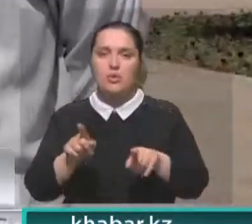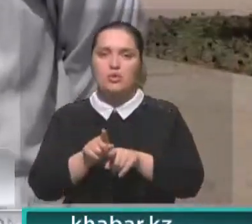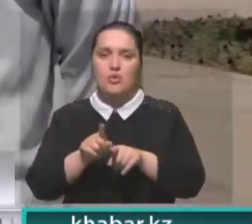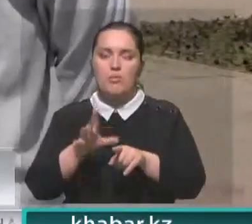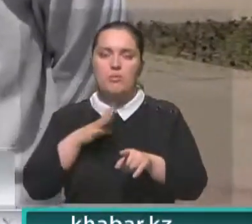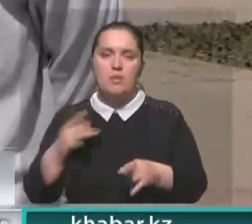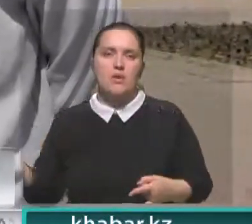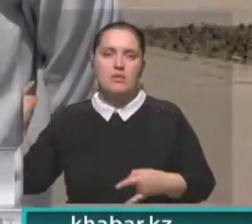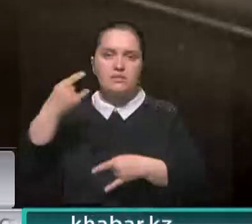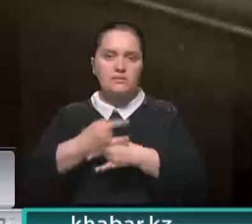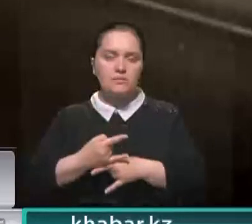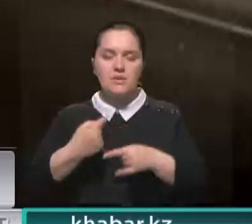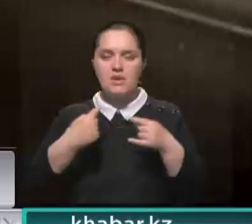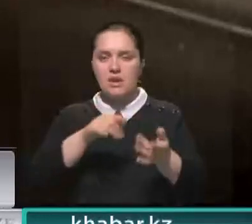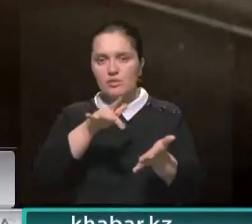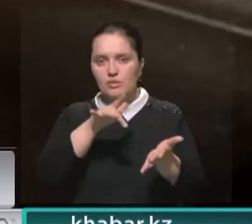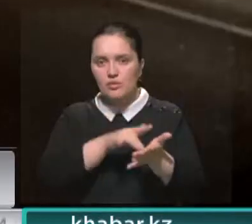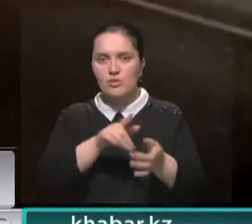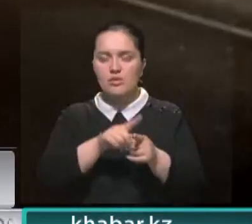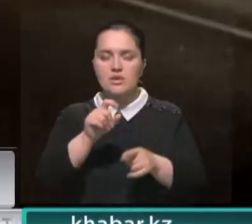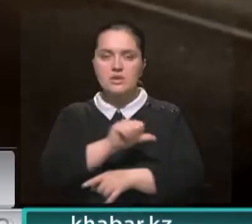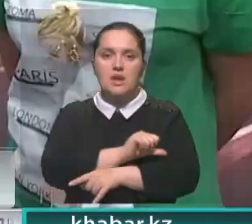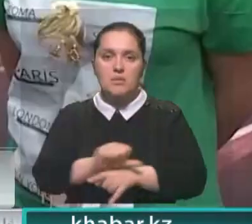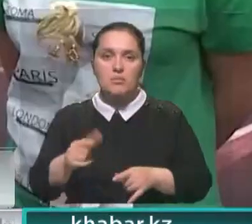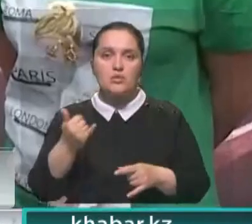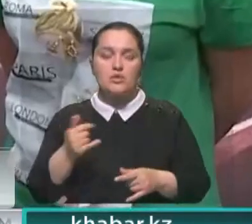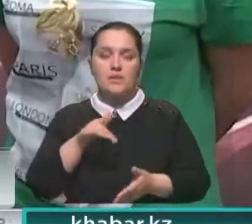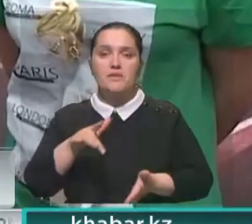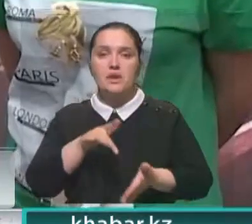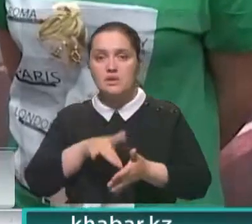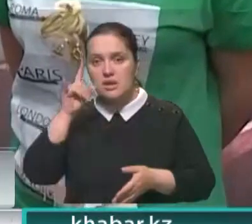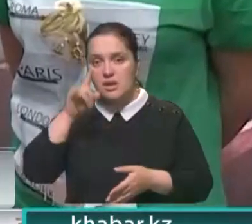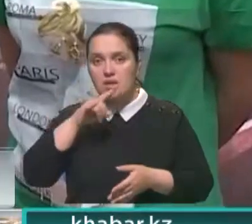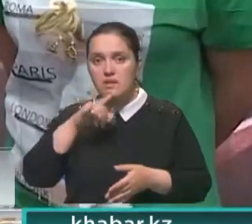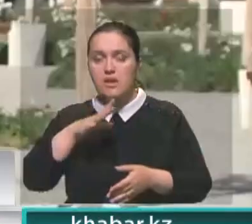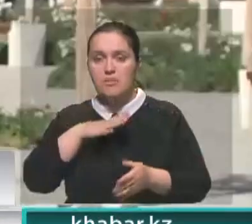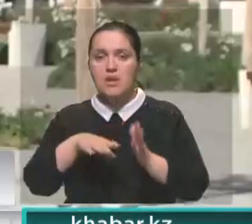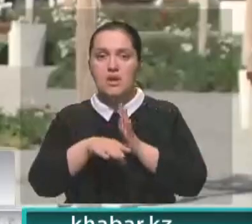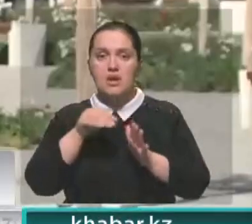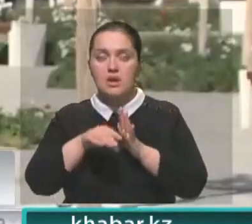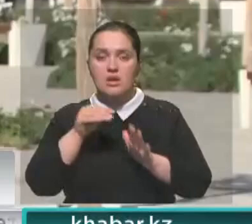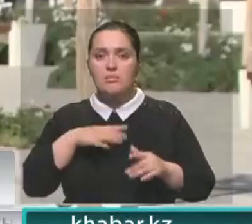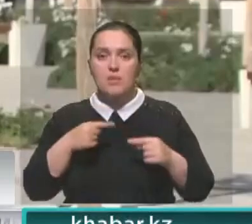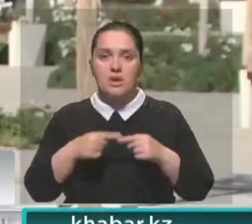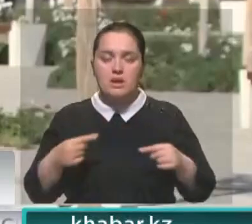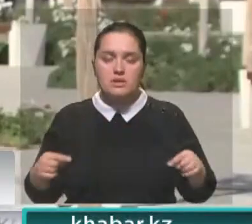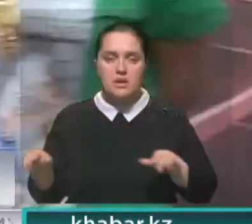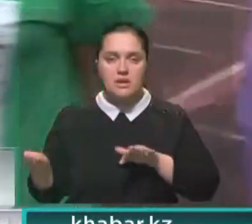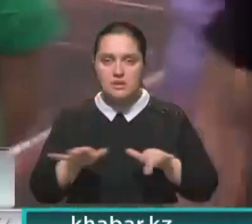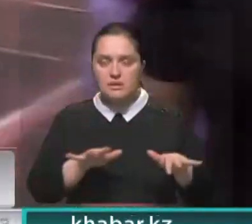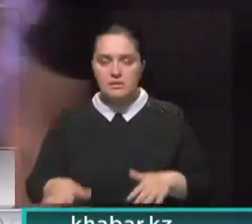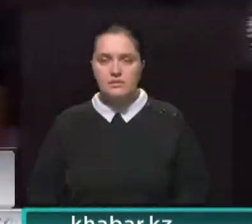включения из разных точек страны и даже из-за ее пределов. Сегодня в некоторых городах Казахстана в преддверии референдума проходили различные акции.